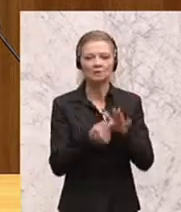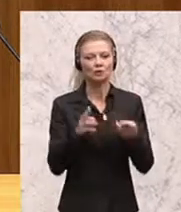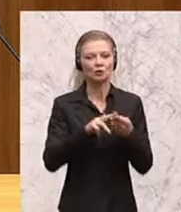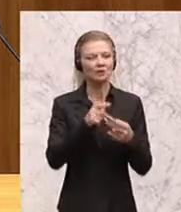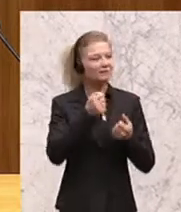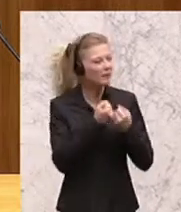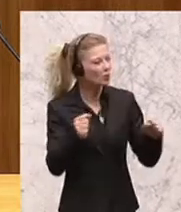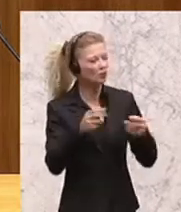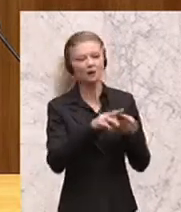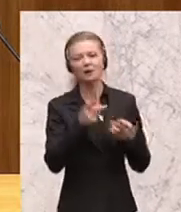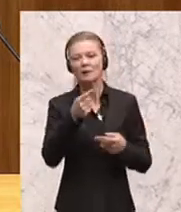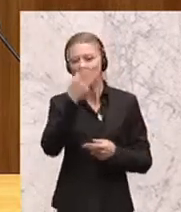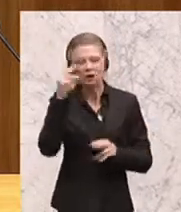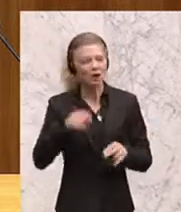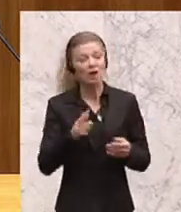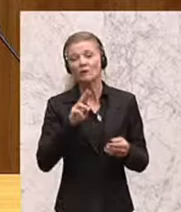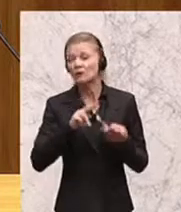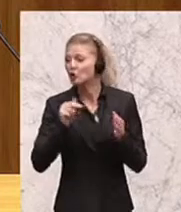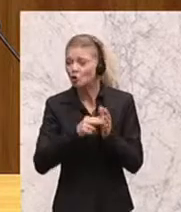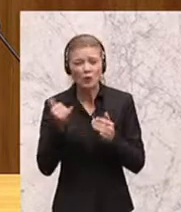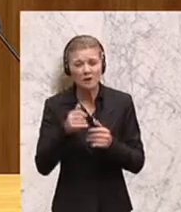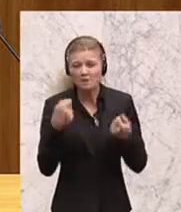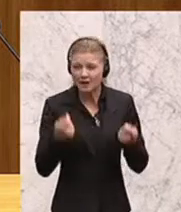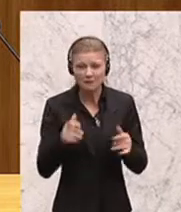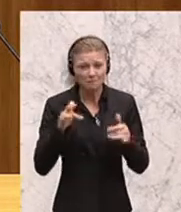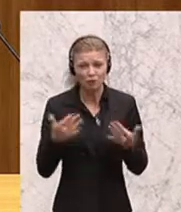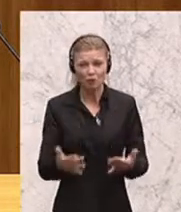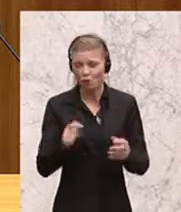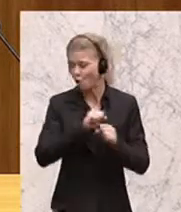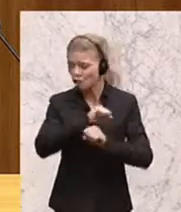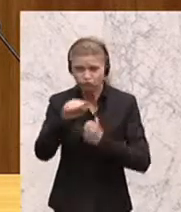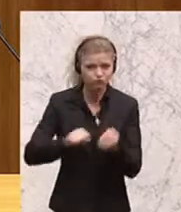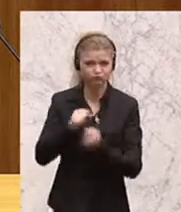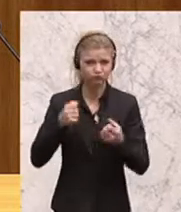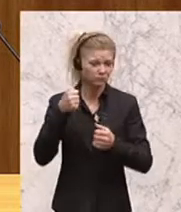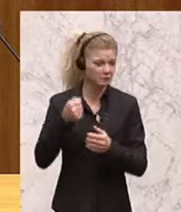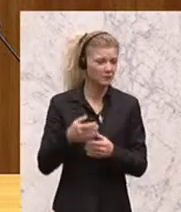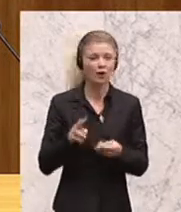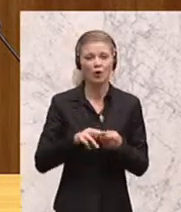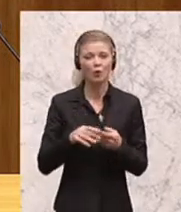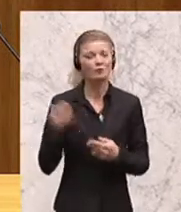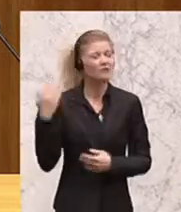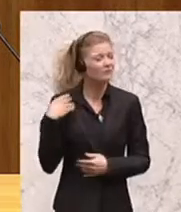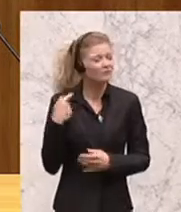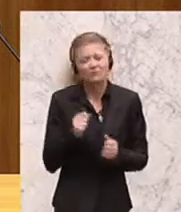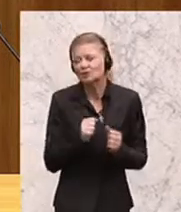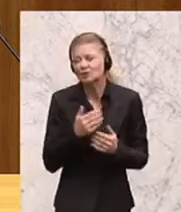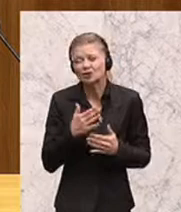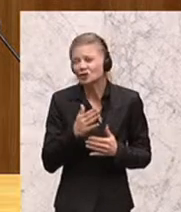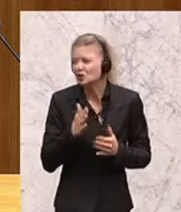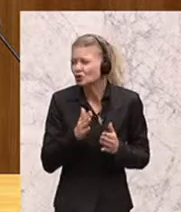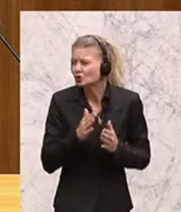alles, und nur immer gibt es Guantanamo. Und Abogreif war auch ein Signal, das ganz, ganz schädlich war. Das soll nichts